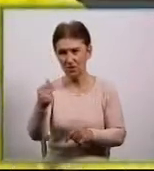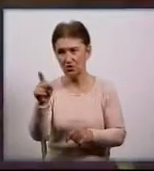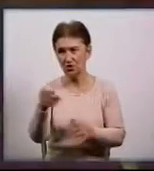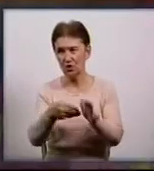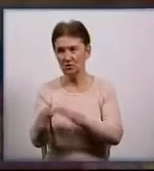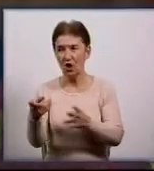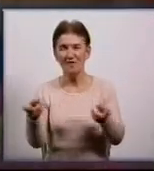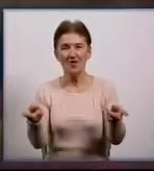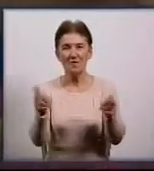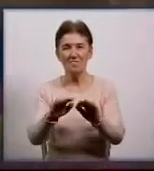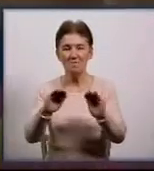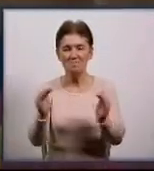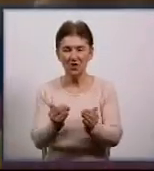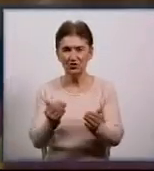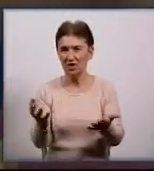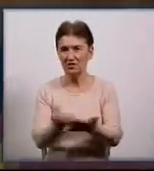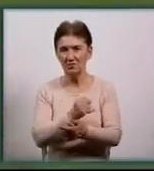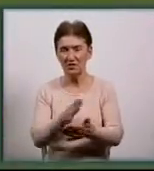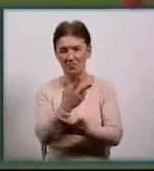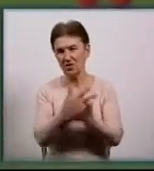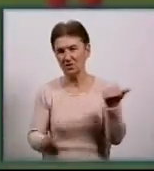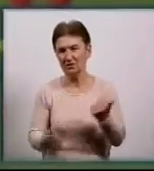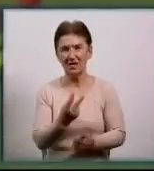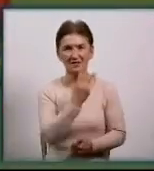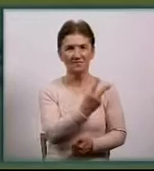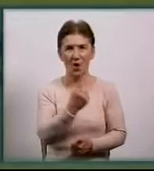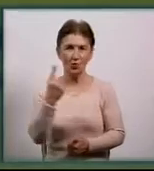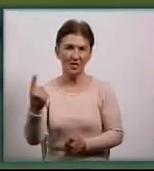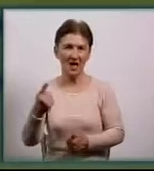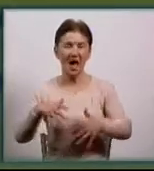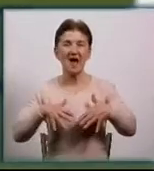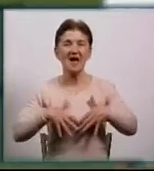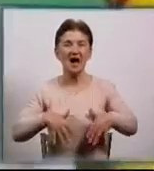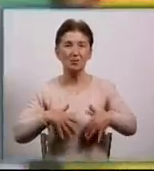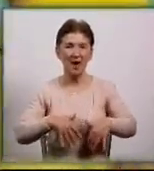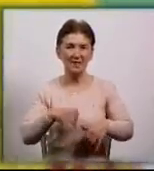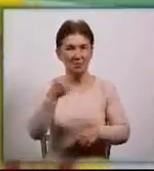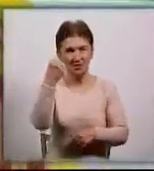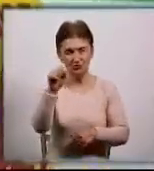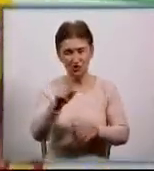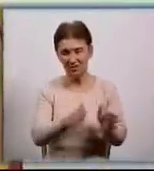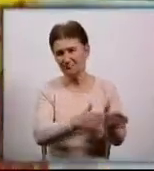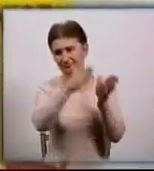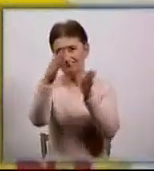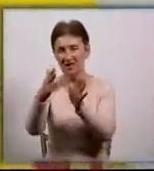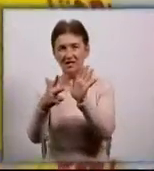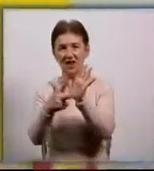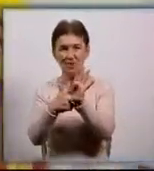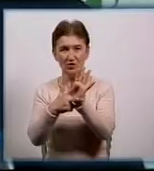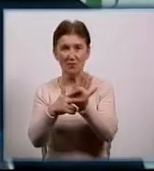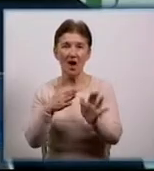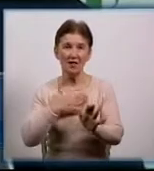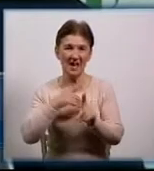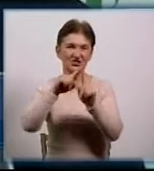кропивничанам не вдалося відігратись. Поразка 2-1. Карпати перемагають і виходять на восьме місце. Зірка опускається на дев'яте.